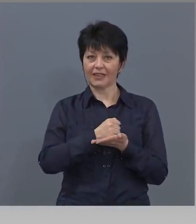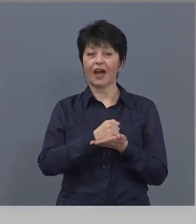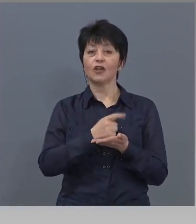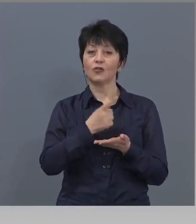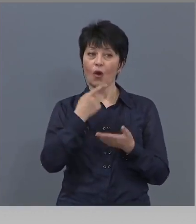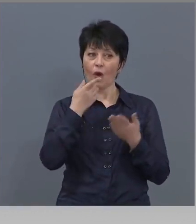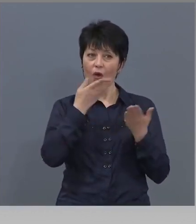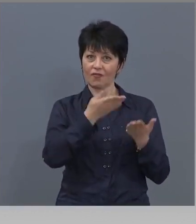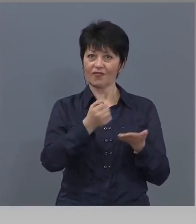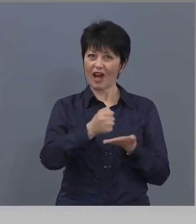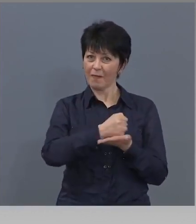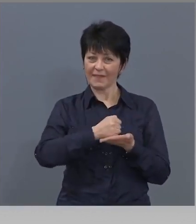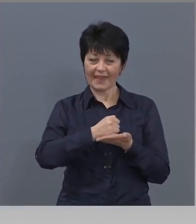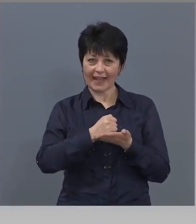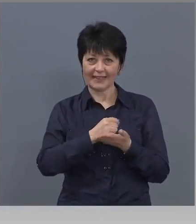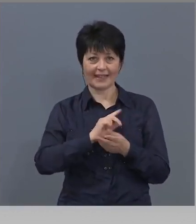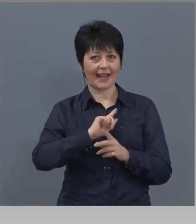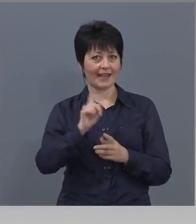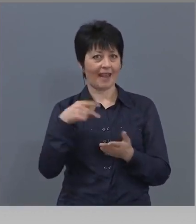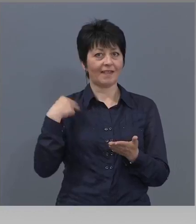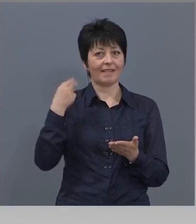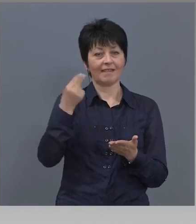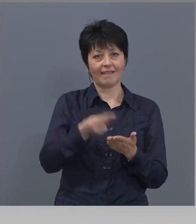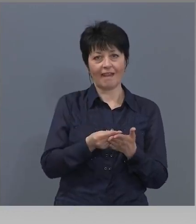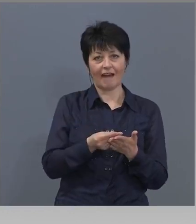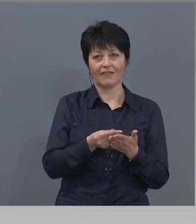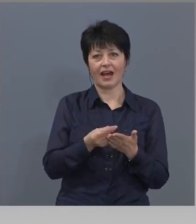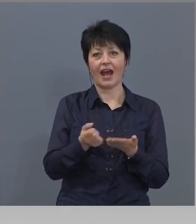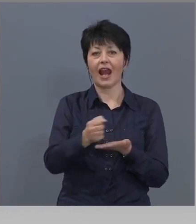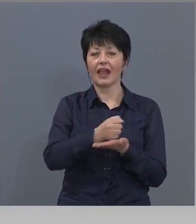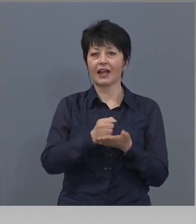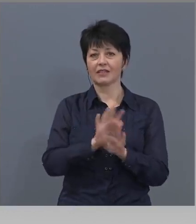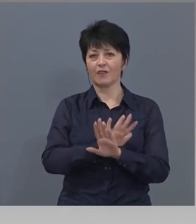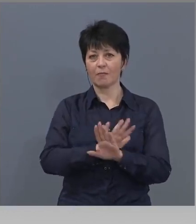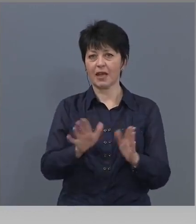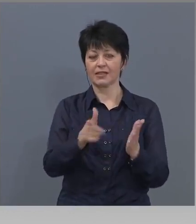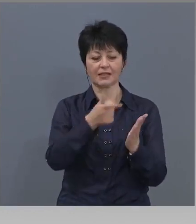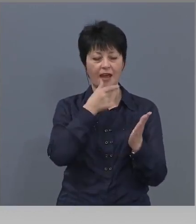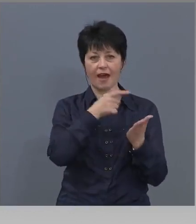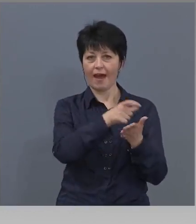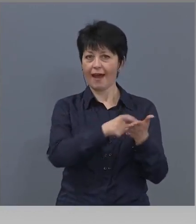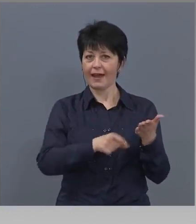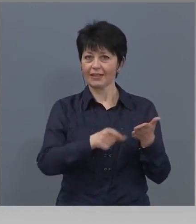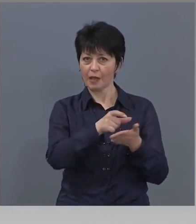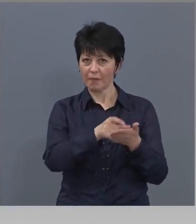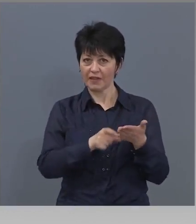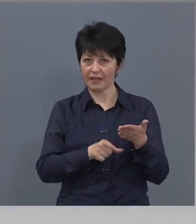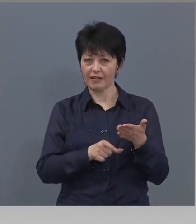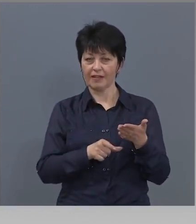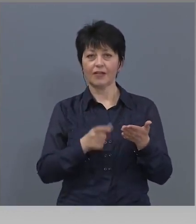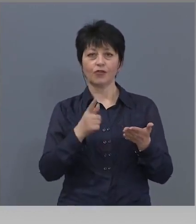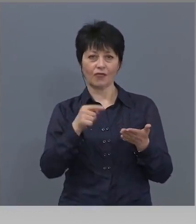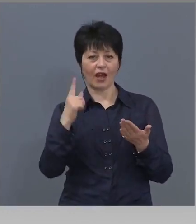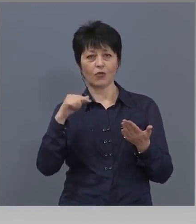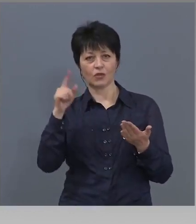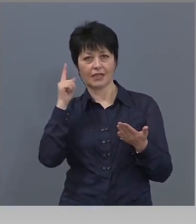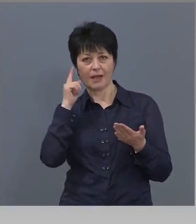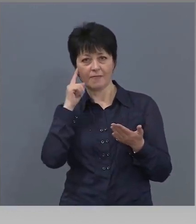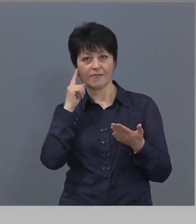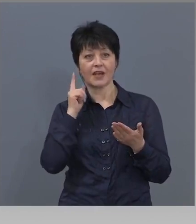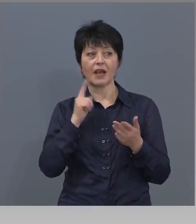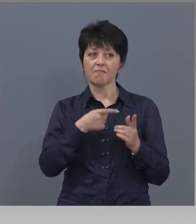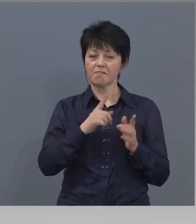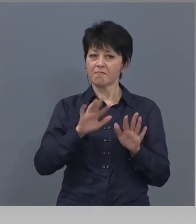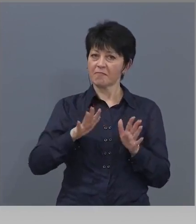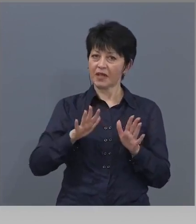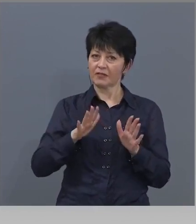лекарства без рецепти, защото има проверки от по 5 по 6 институции, по 12 човека. Знам го и от Българския фармацевтичен съюз. Бихте ли